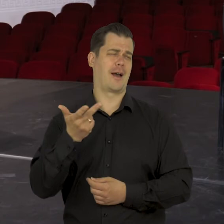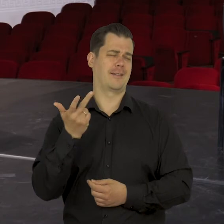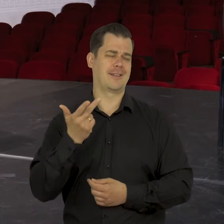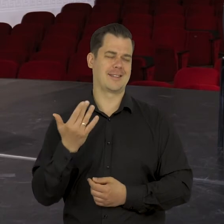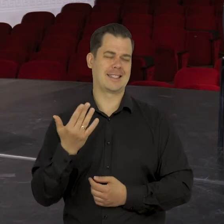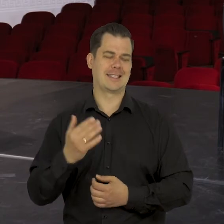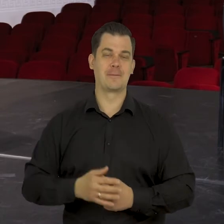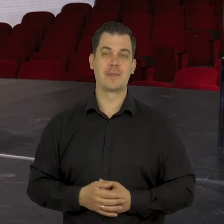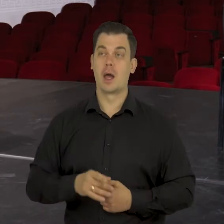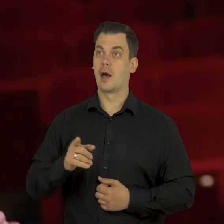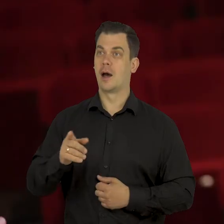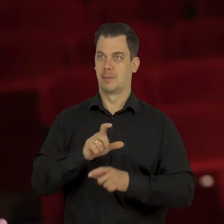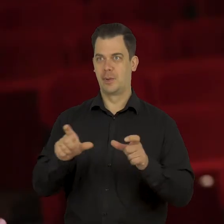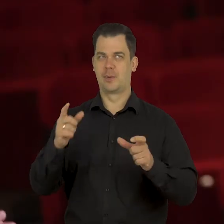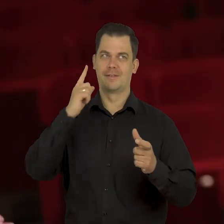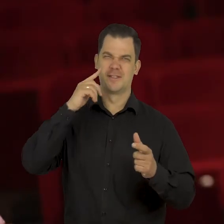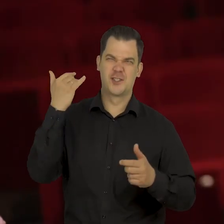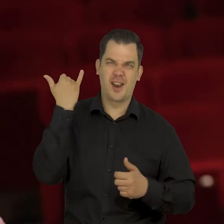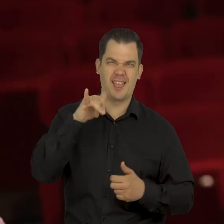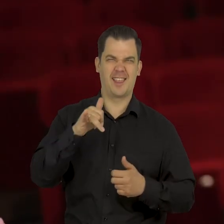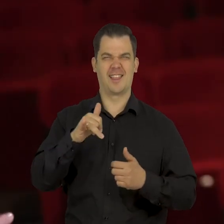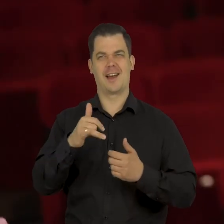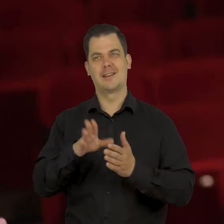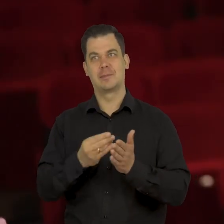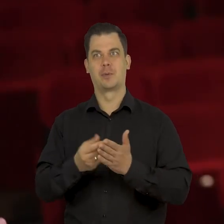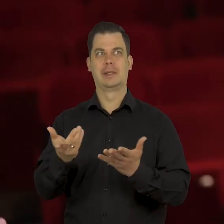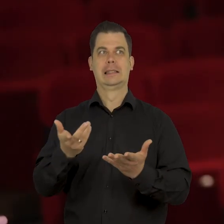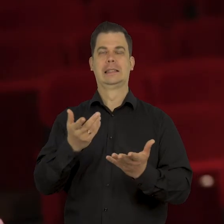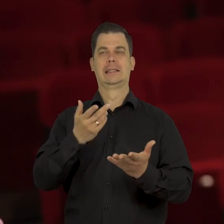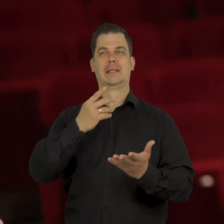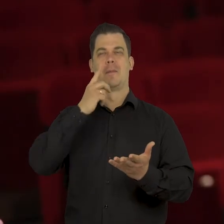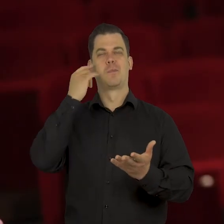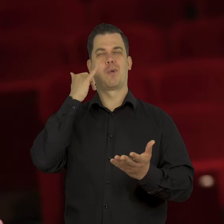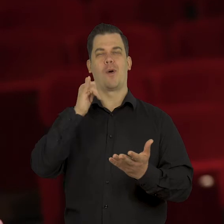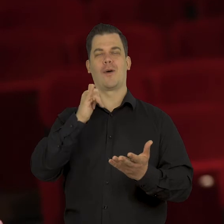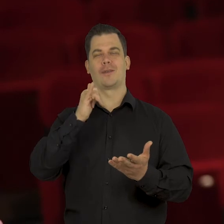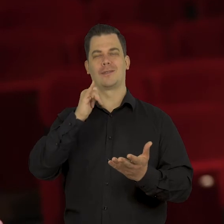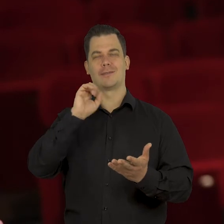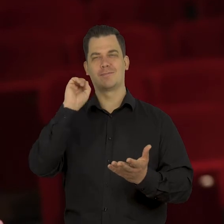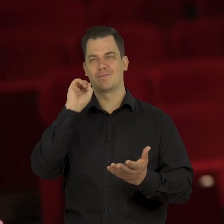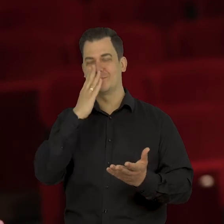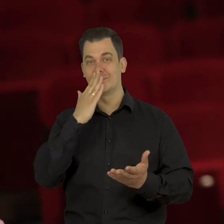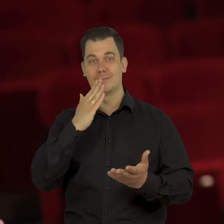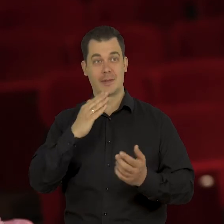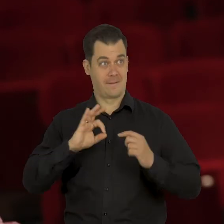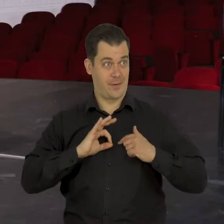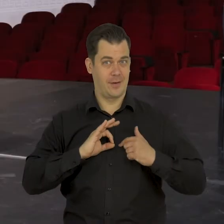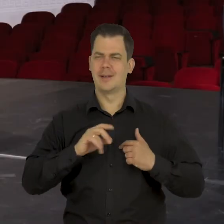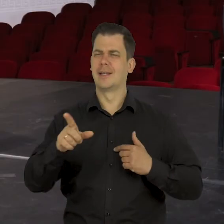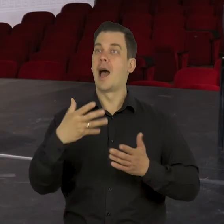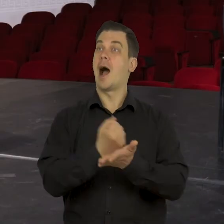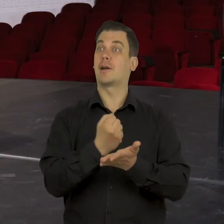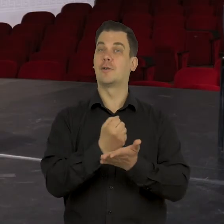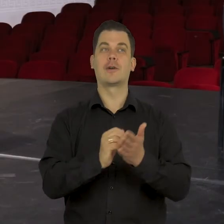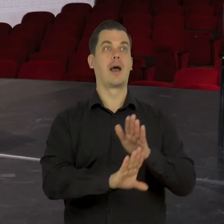sufler. Jeszcze nie mam czek, ale... To czy zdarzyła się jakaś wpadka, taka największa, którą pani pamięta aktorowi na scenie?